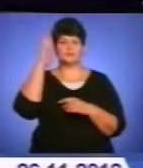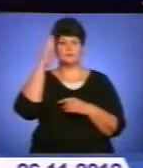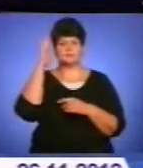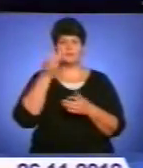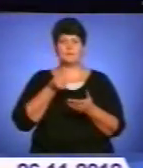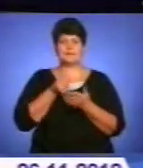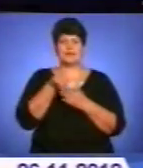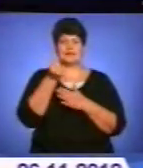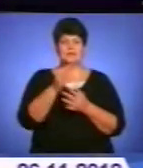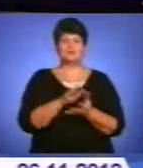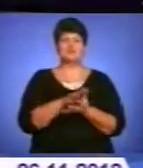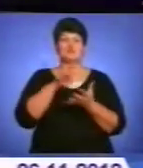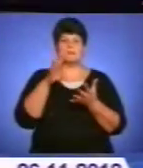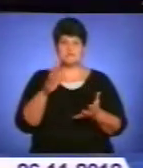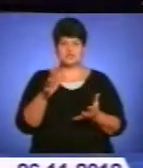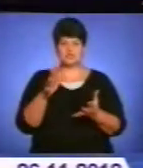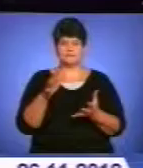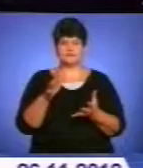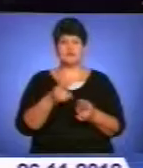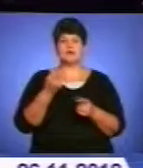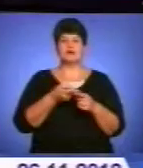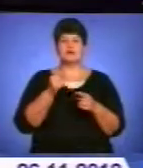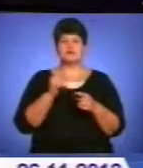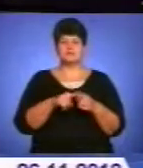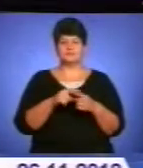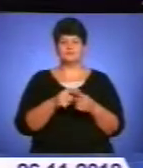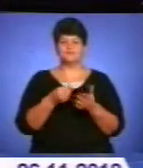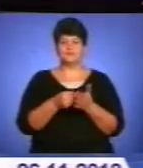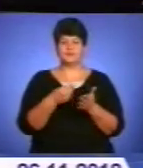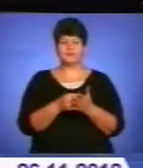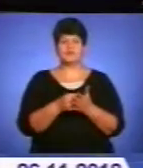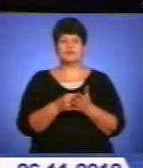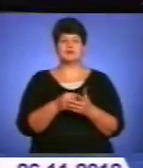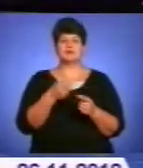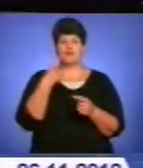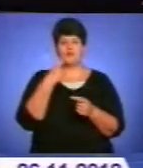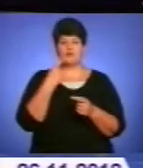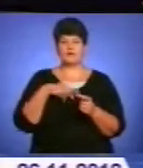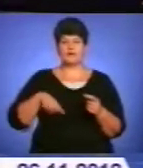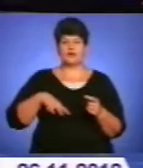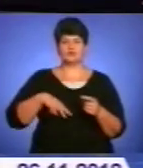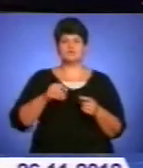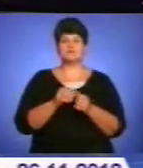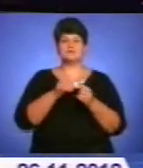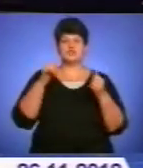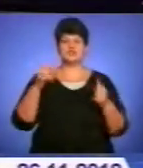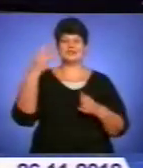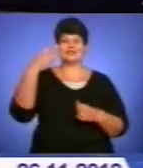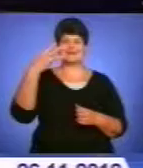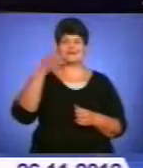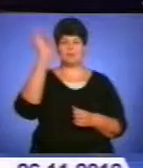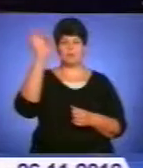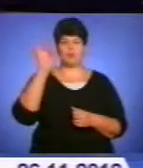платитимуть більше. Вартість таких послуг, каже директор Тернопіль-водоканалу Володимир Кузьма, зросте в середньому на 30%.